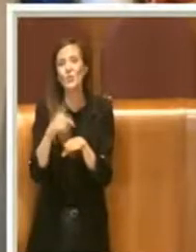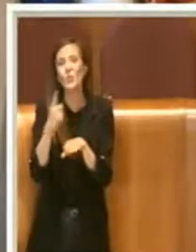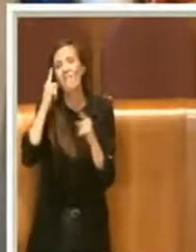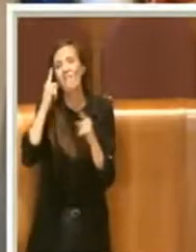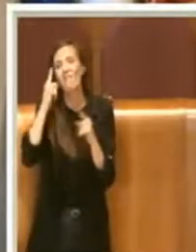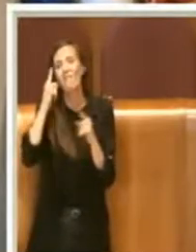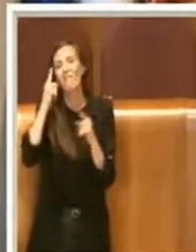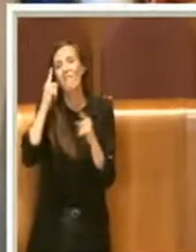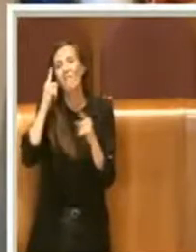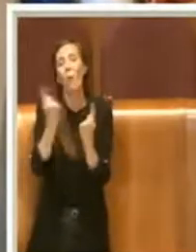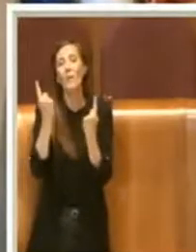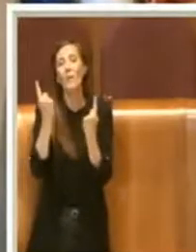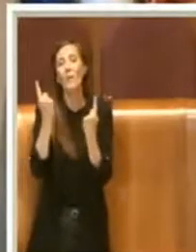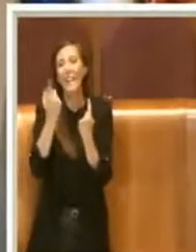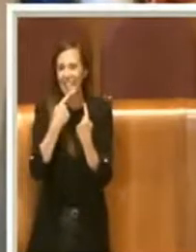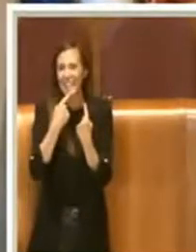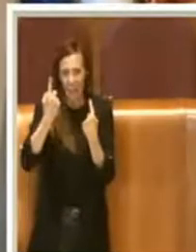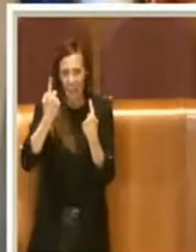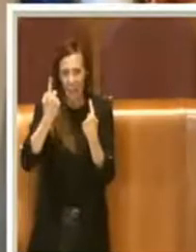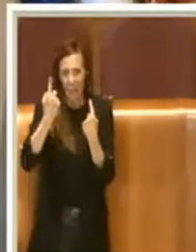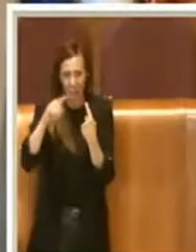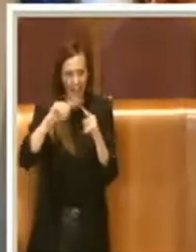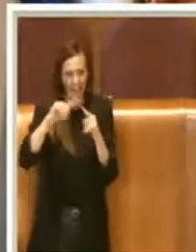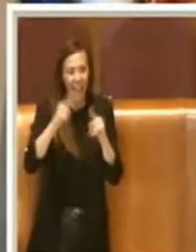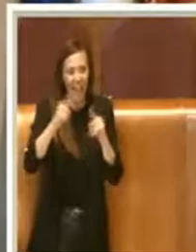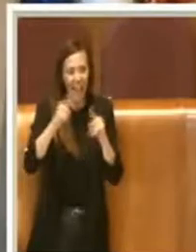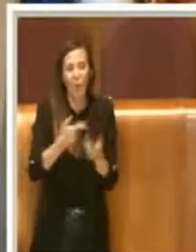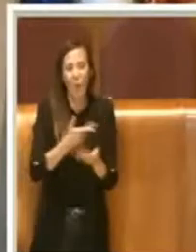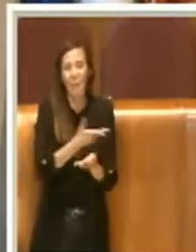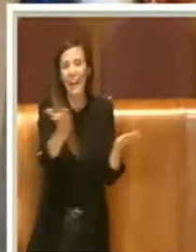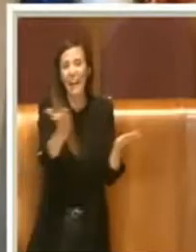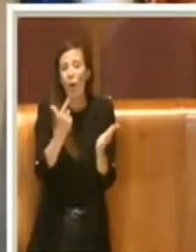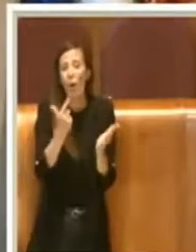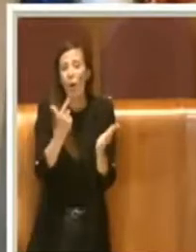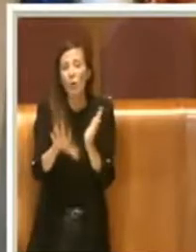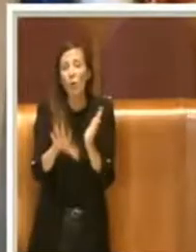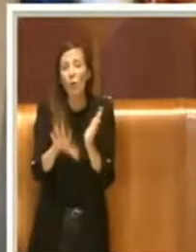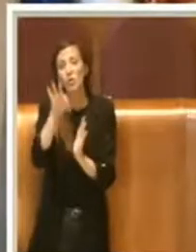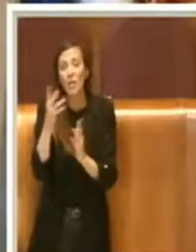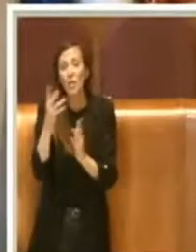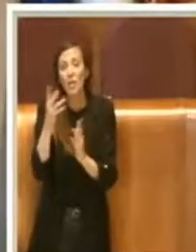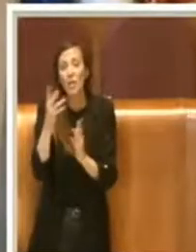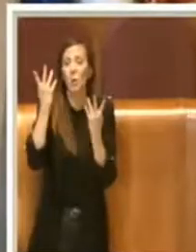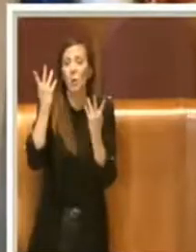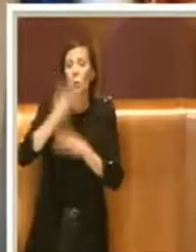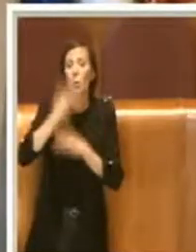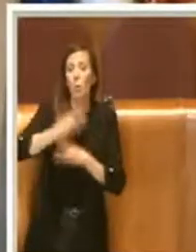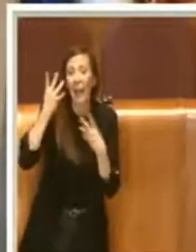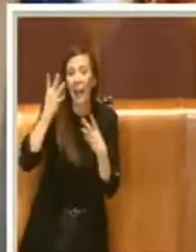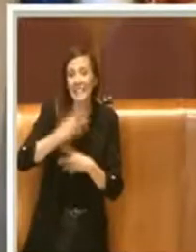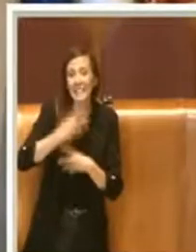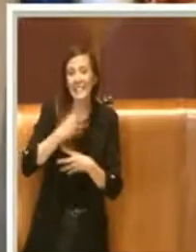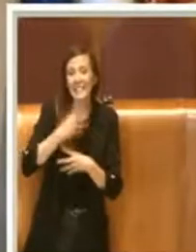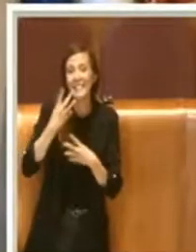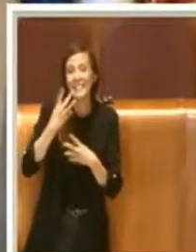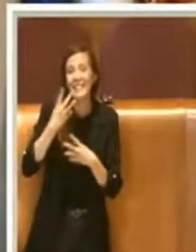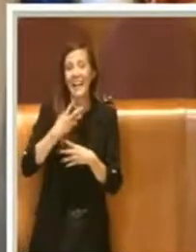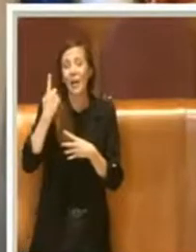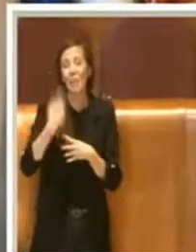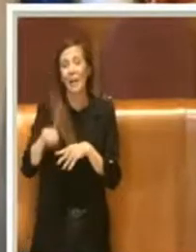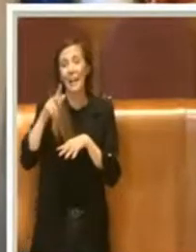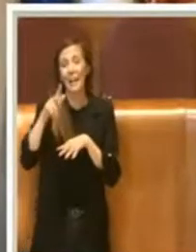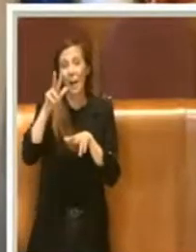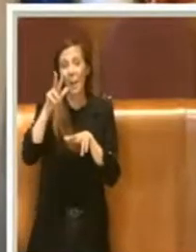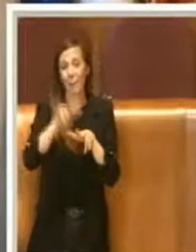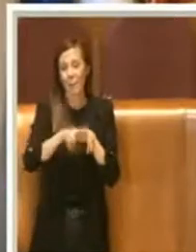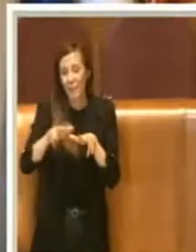facoltà per gli esercizi che vorranno farlo, ovvero quello di organizzare, di predisporre delle pedonalizzazioni